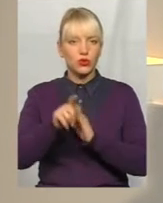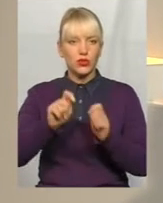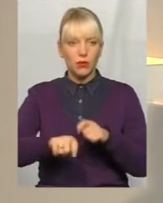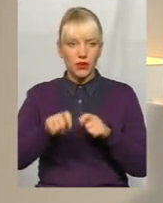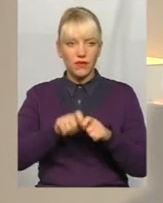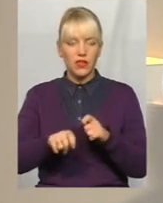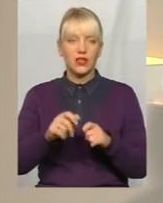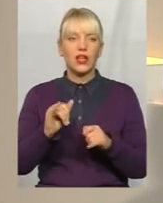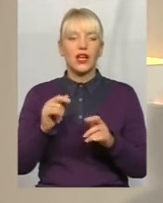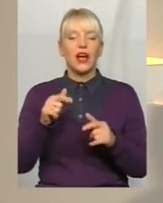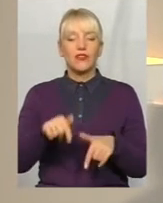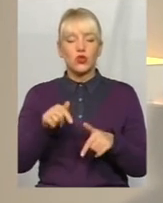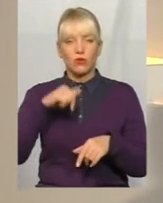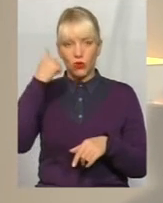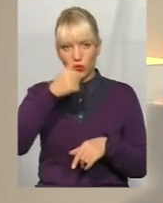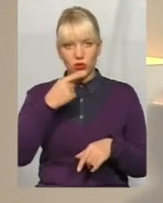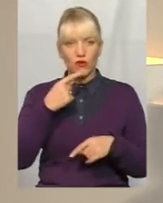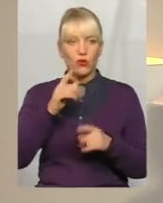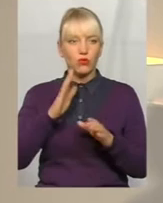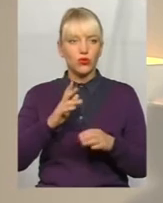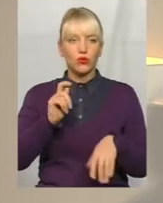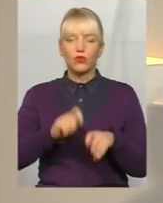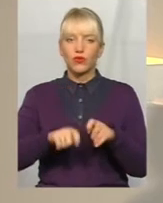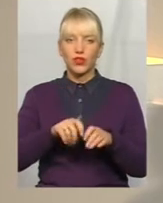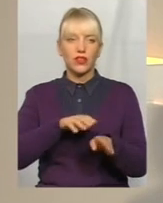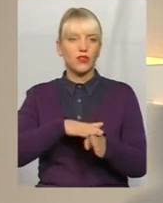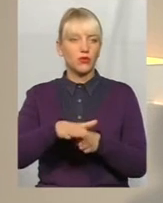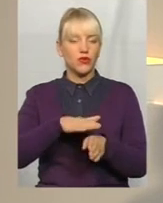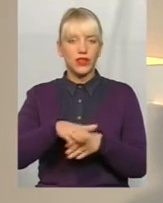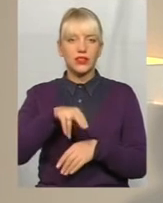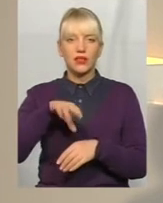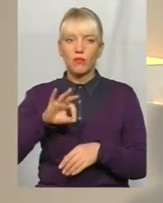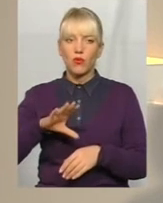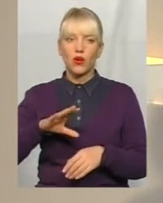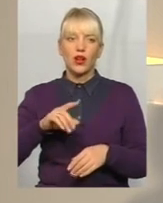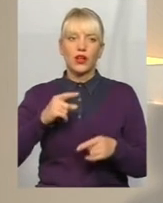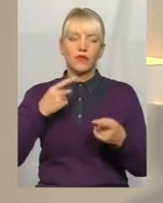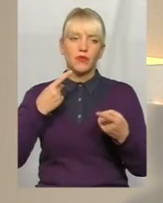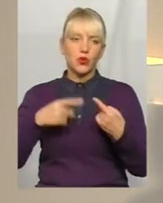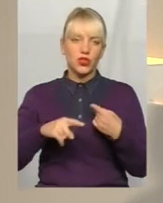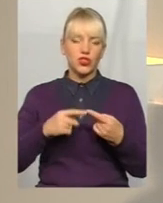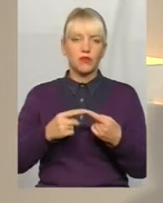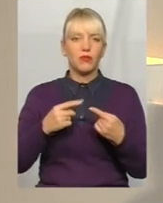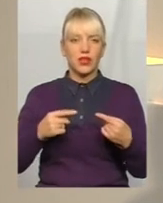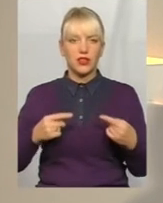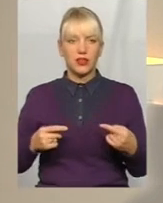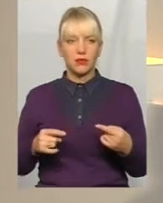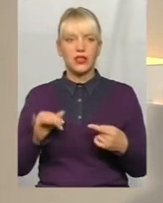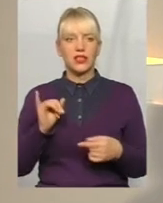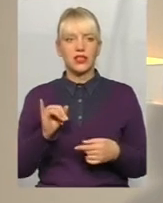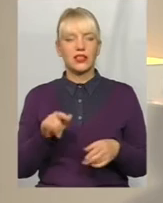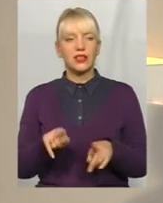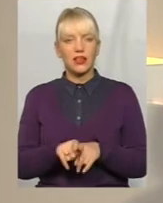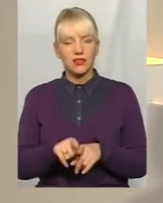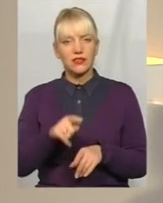цього року анонсують перевірки, будуть відбуватись по іншими методами і, так